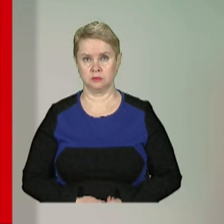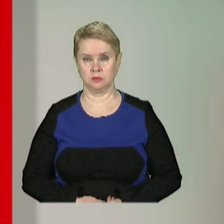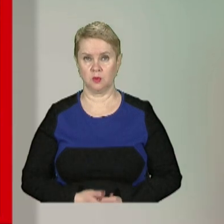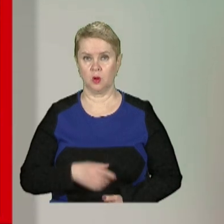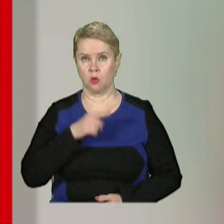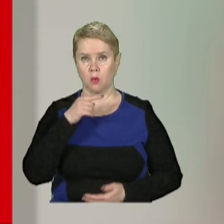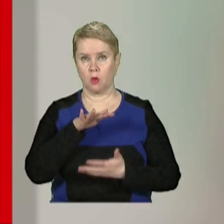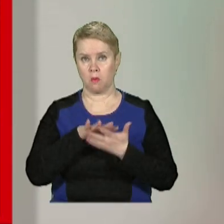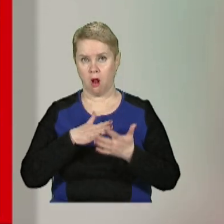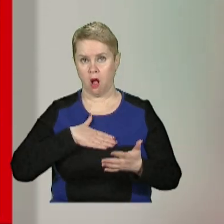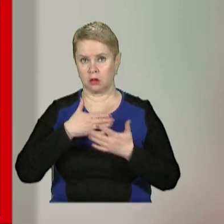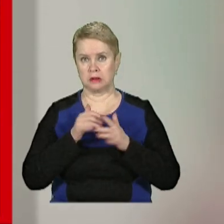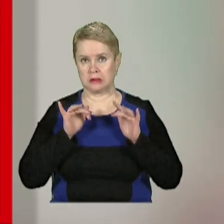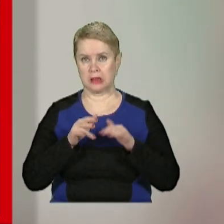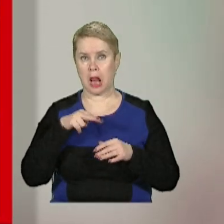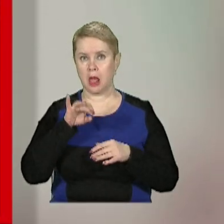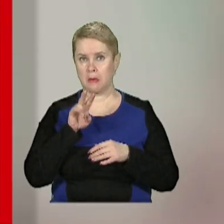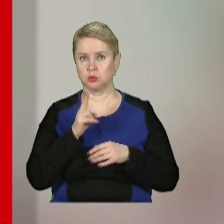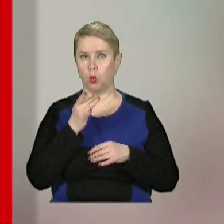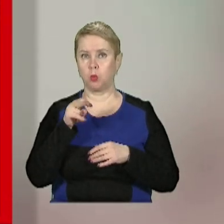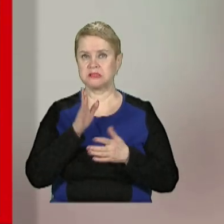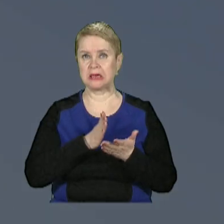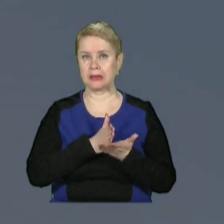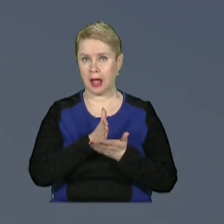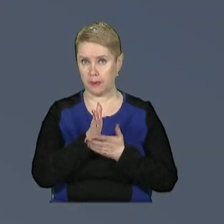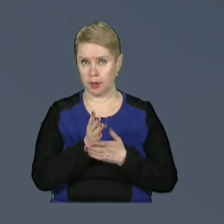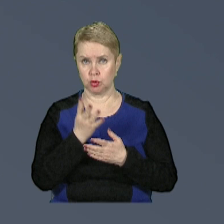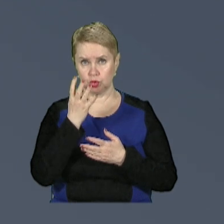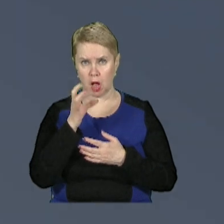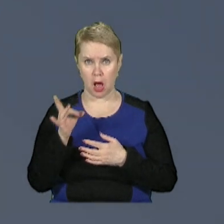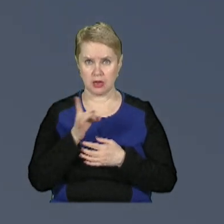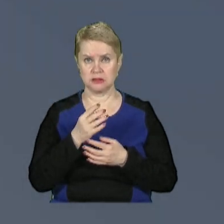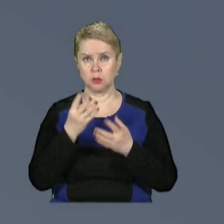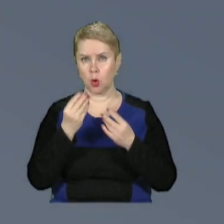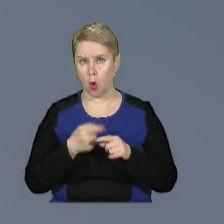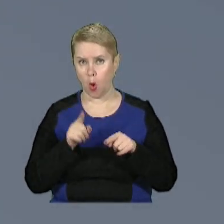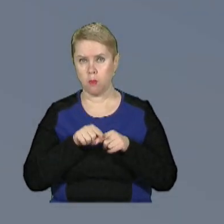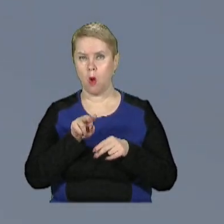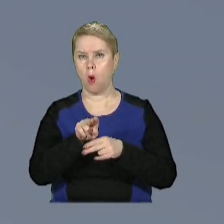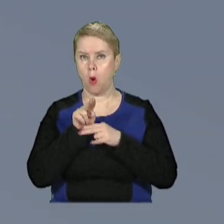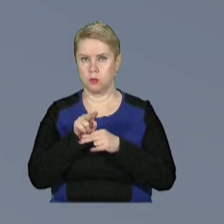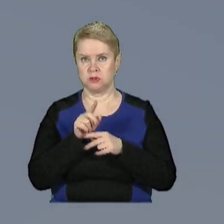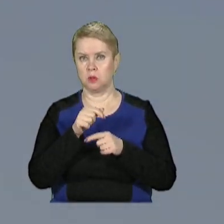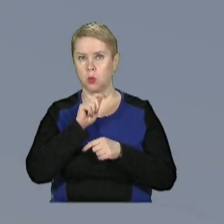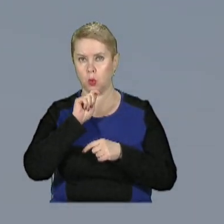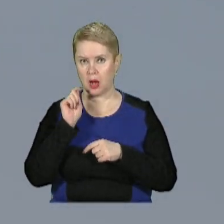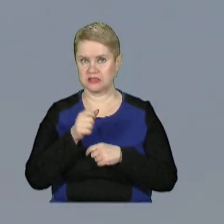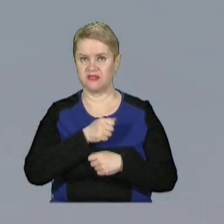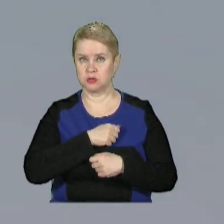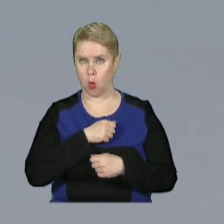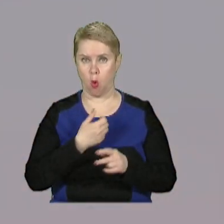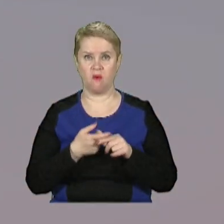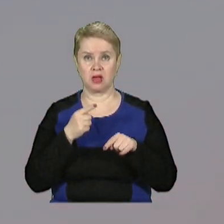Окупанти продовжують активно діяти на Лиманському та Куп'янському напрямках. 400 разів за минулу добу обстріляли позиції українських